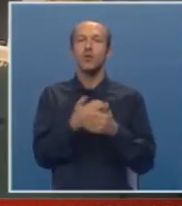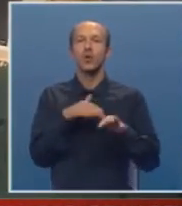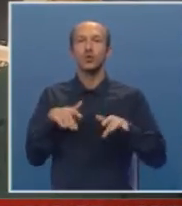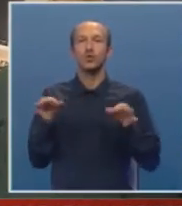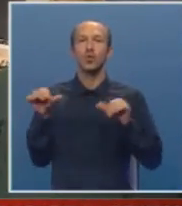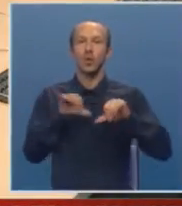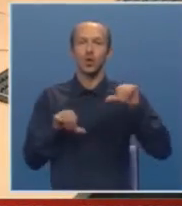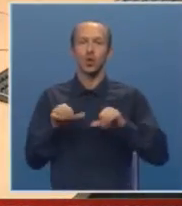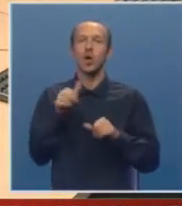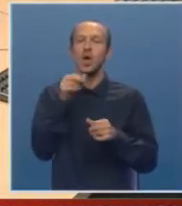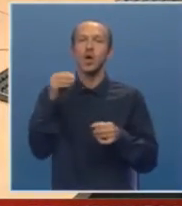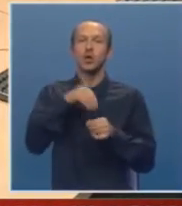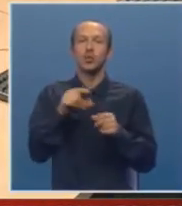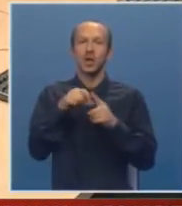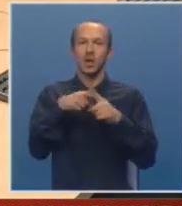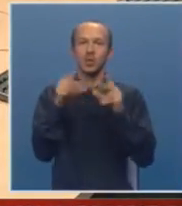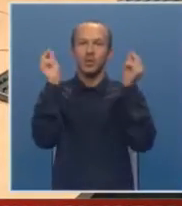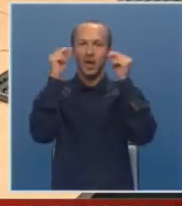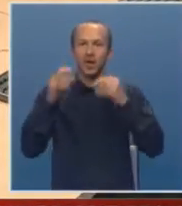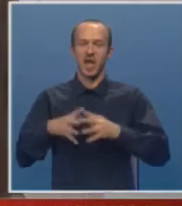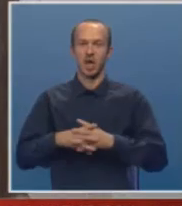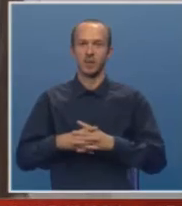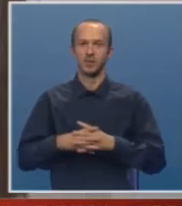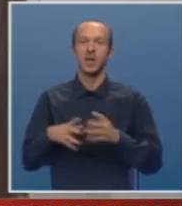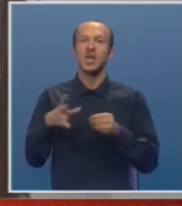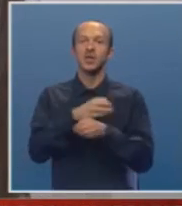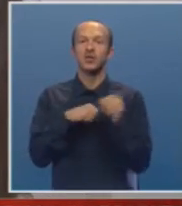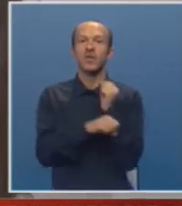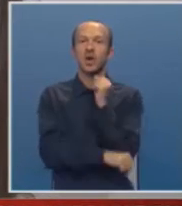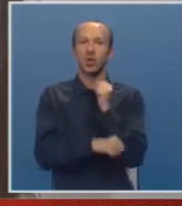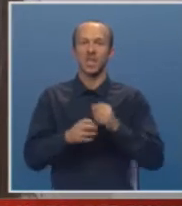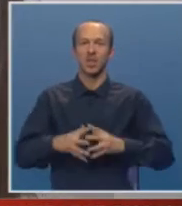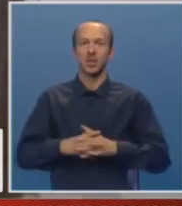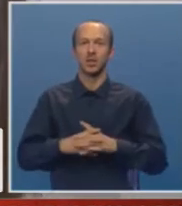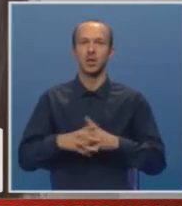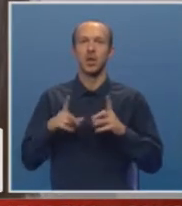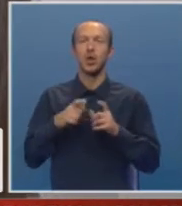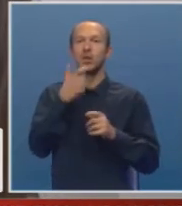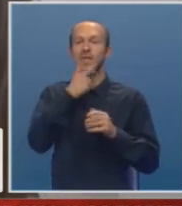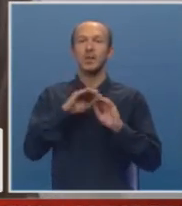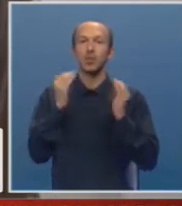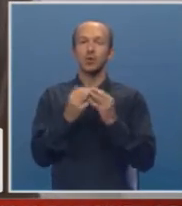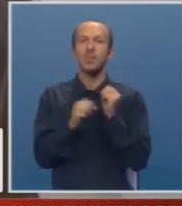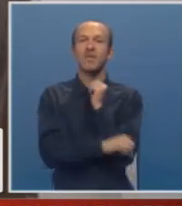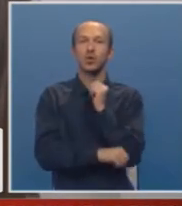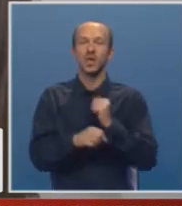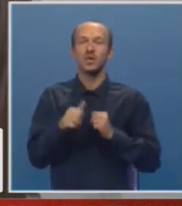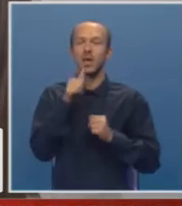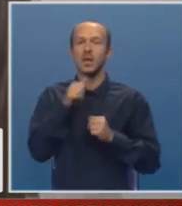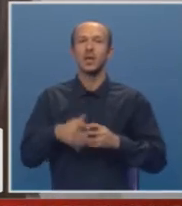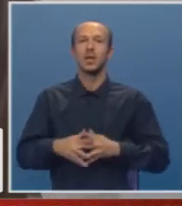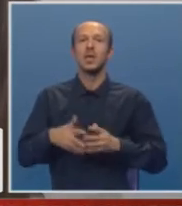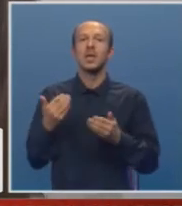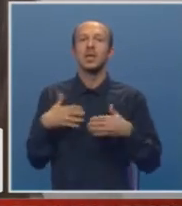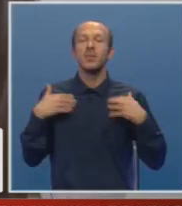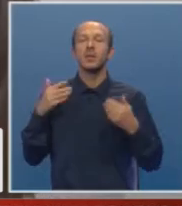računarsku laboratoriju i dodatnu priliku za usavršavanje. Završavam fakultet u starim prostarijama fakulteta i divim se novim